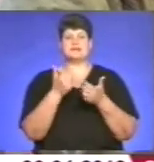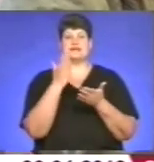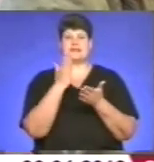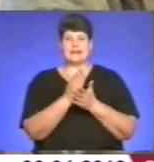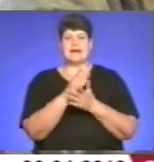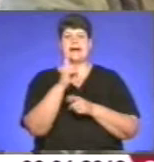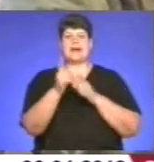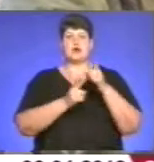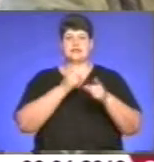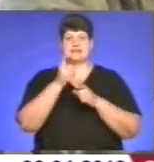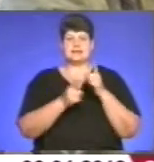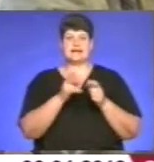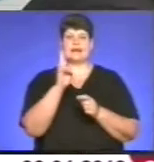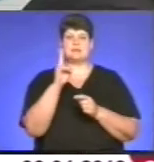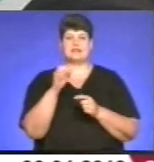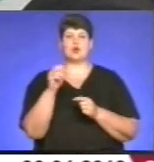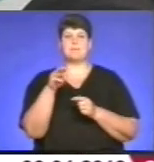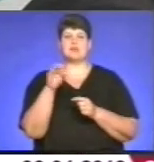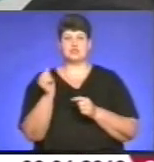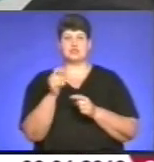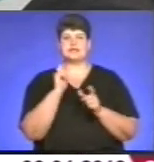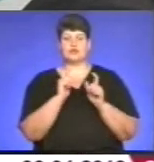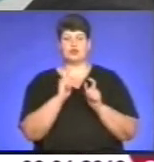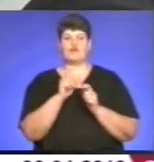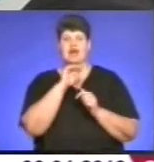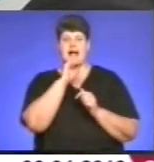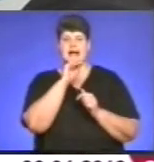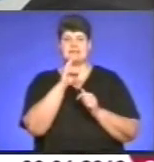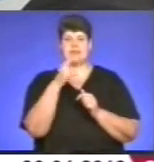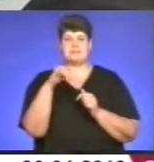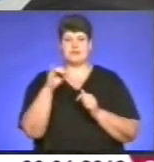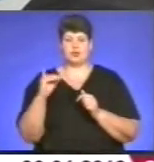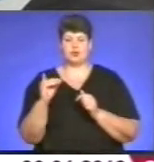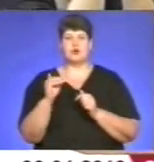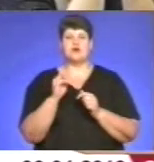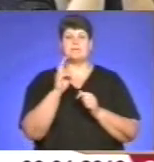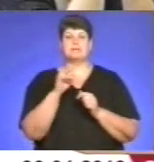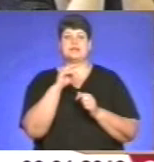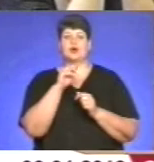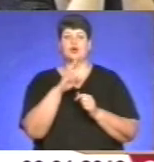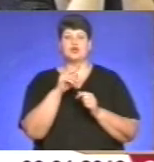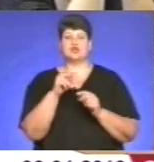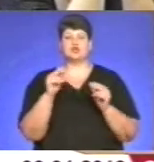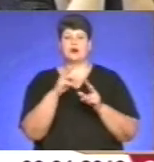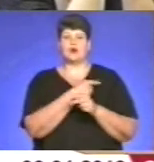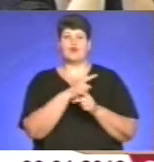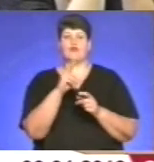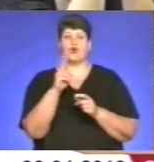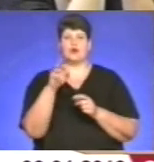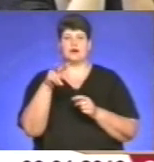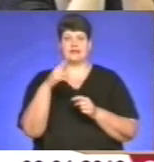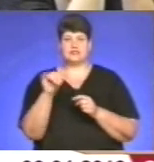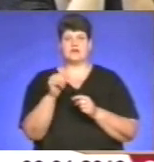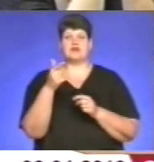Кременецького педагогічного інституту в академію, Чертківського педагогічного училища в коледж та інтернатних закладів у Теребовлі з